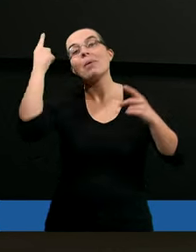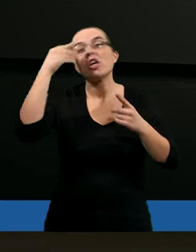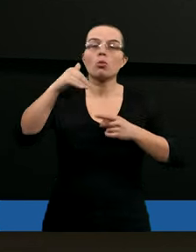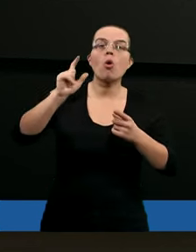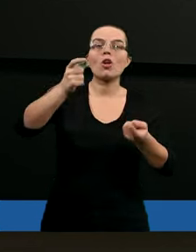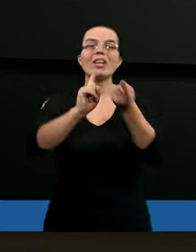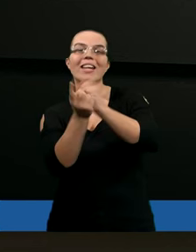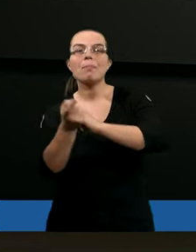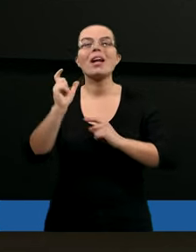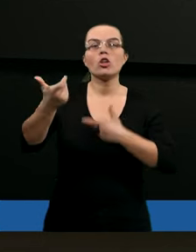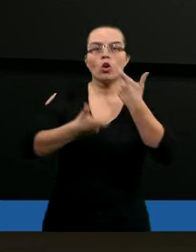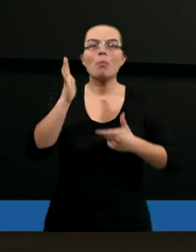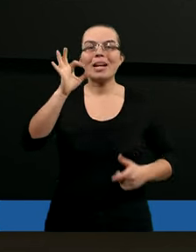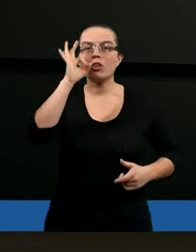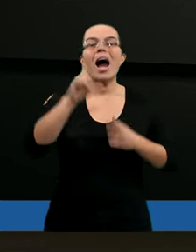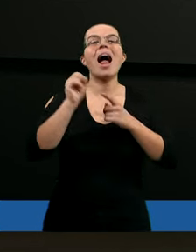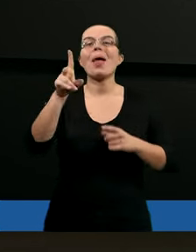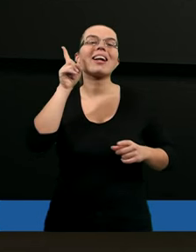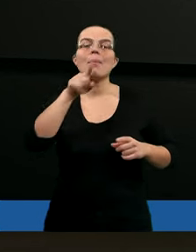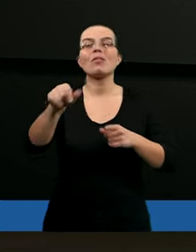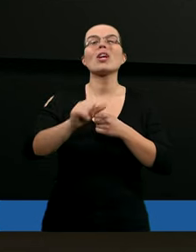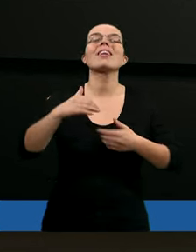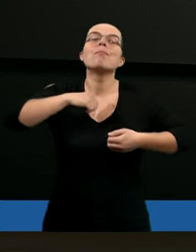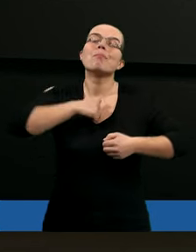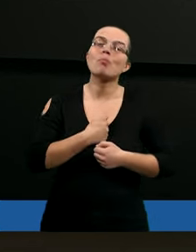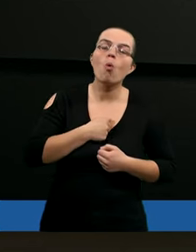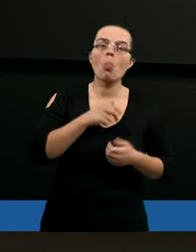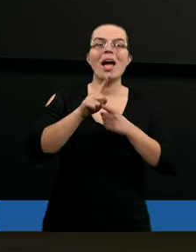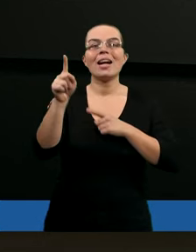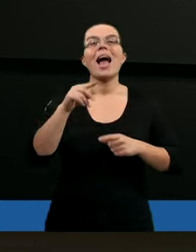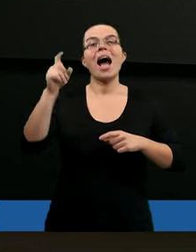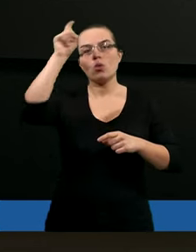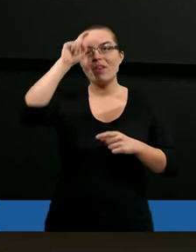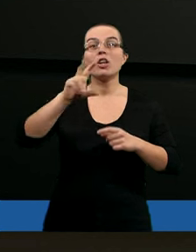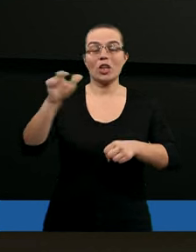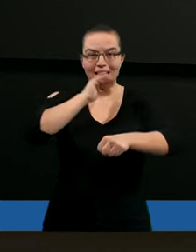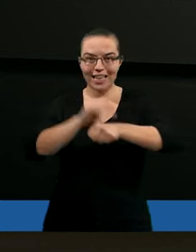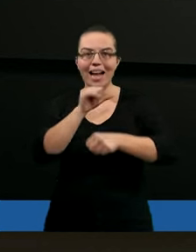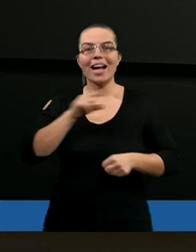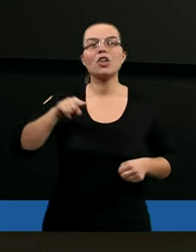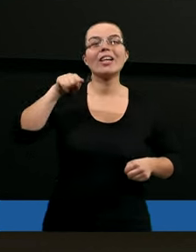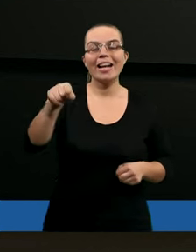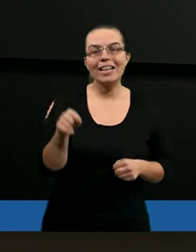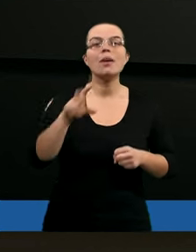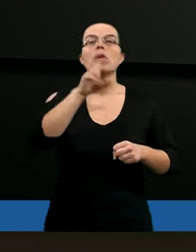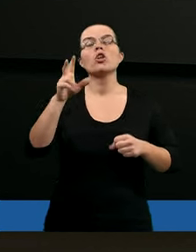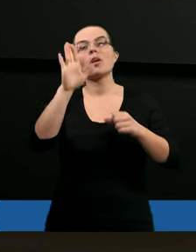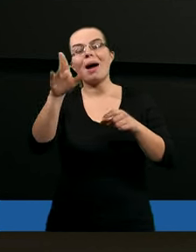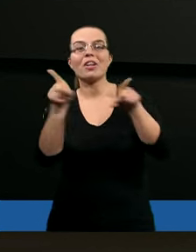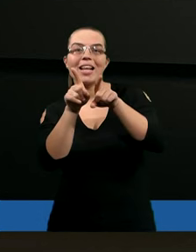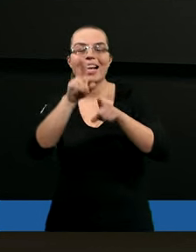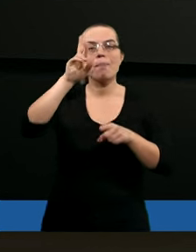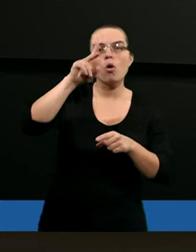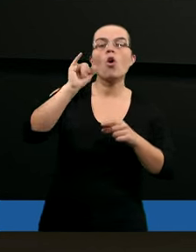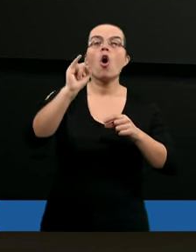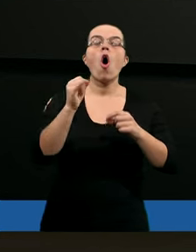dobrze i tak naprawdę to jest takie szkodliwe dla człowieka. Czy się z tym zgadzacie? Czy może macie jakiś inny pogląd albo taki sam na